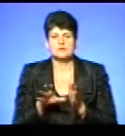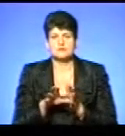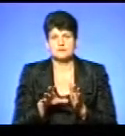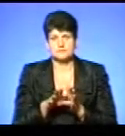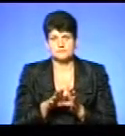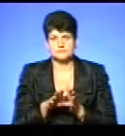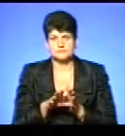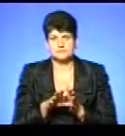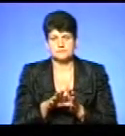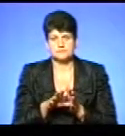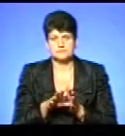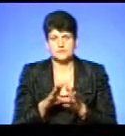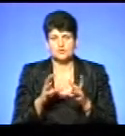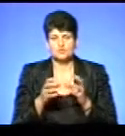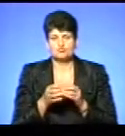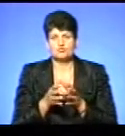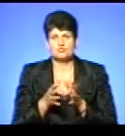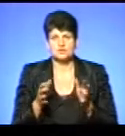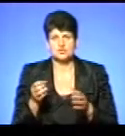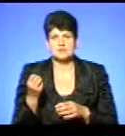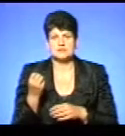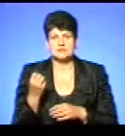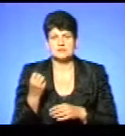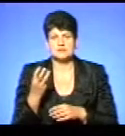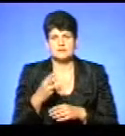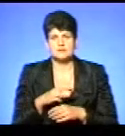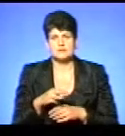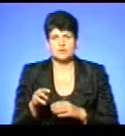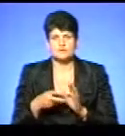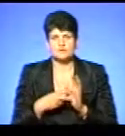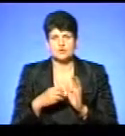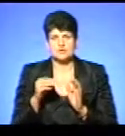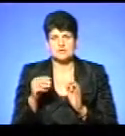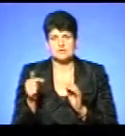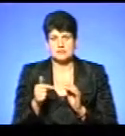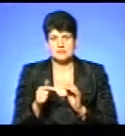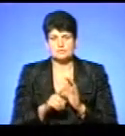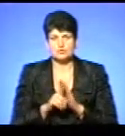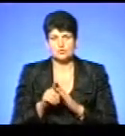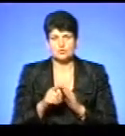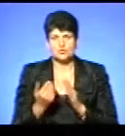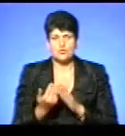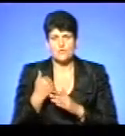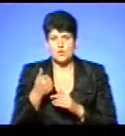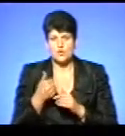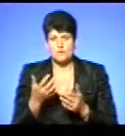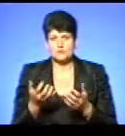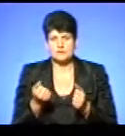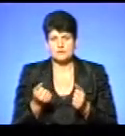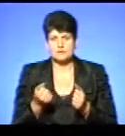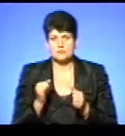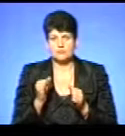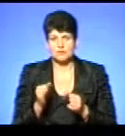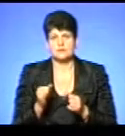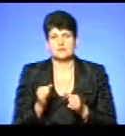вже на суму більше 13 мільйонів 700 тисяч гривень. З початку нового року ми отримали неприємний сюрприз від